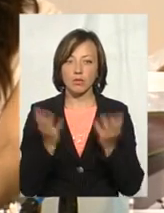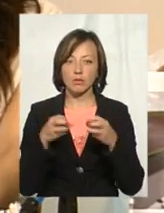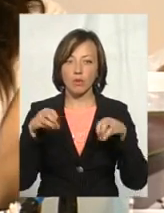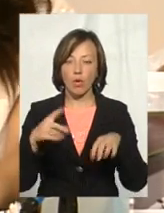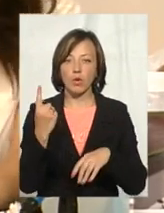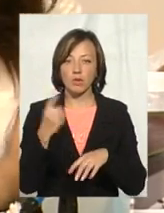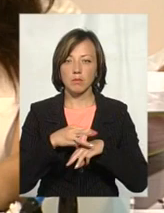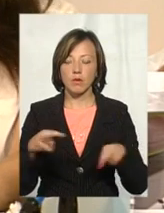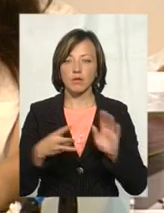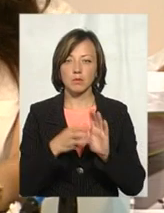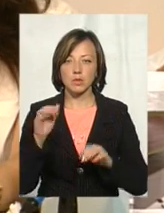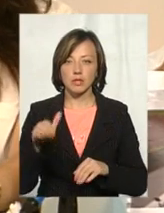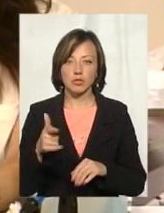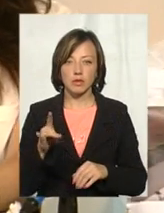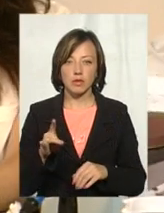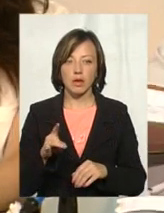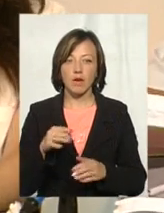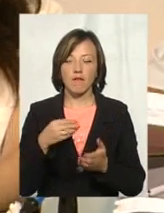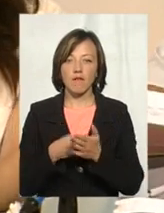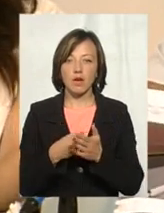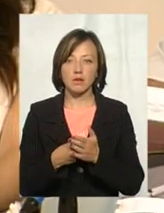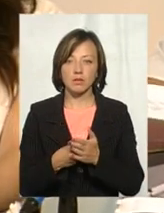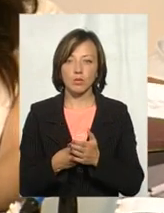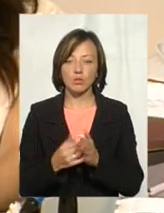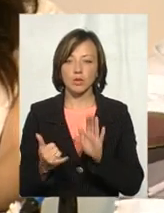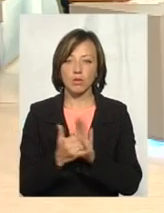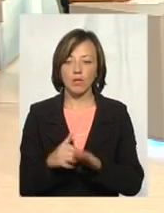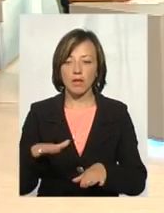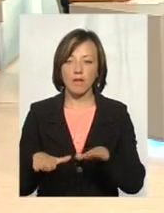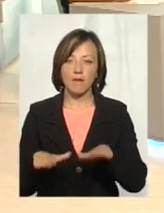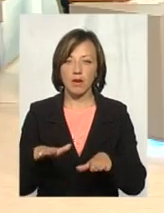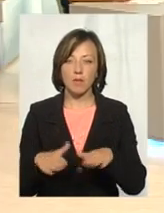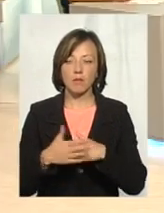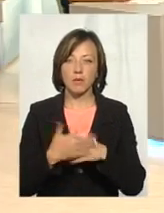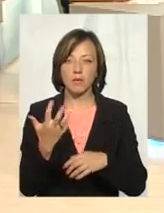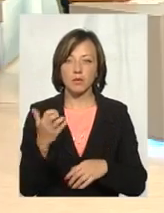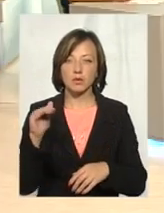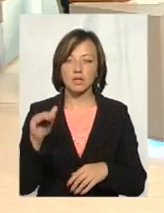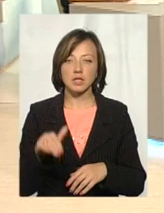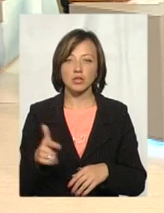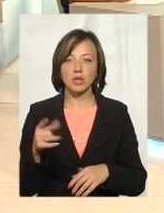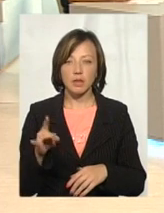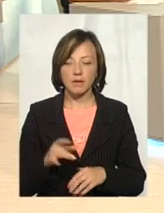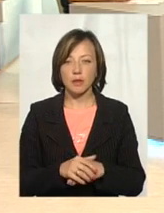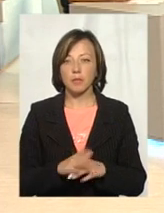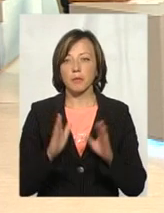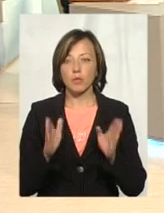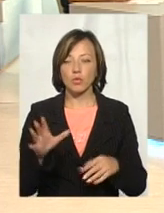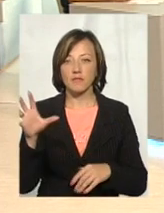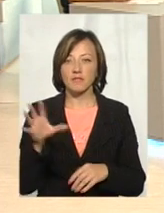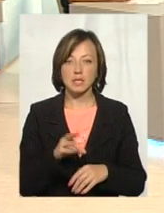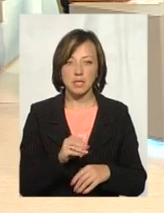1 мільйон 800 тисяч гривень. Вартість встановлення ваг біля 500 тисяч гривень. Уже буде все